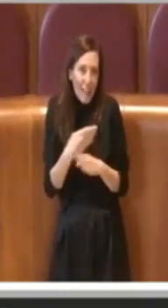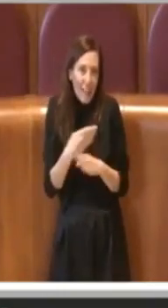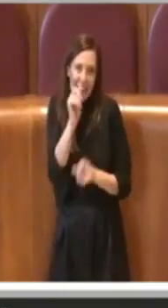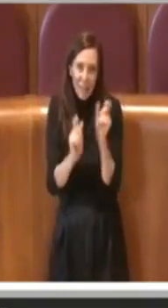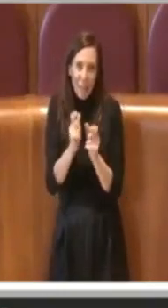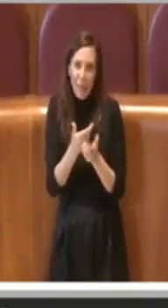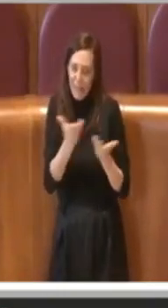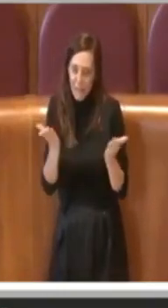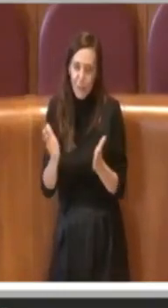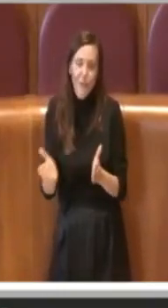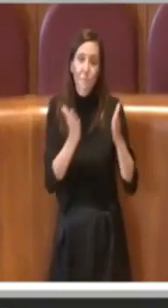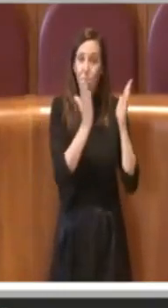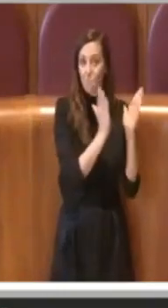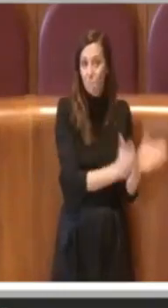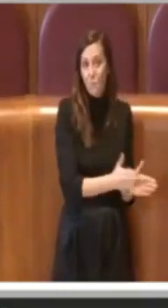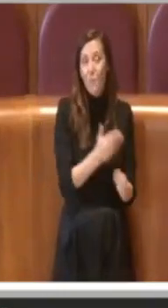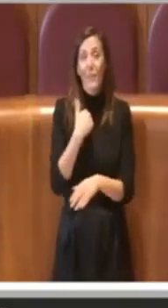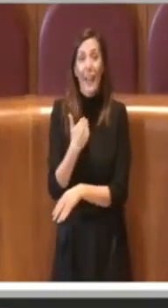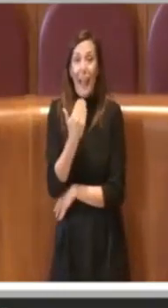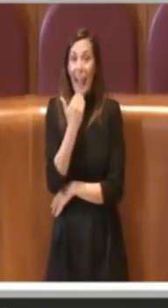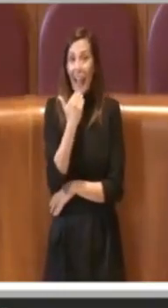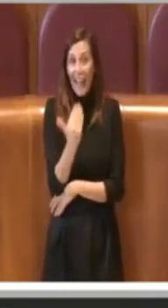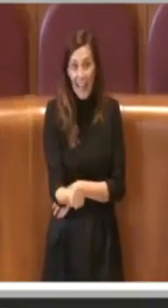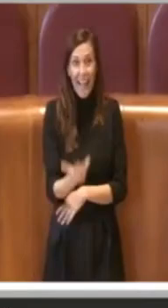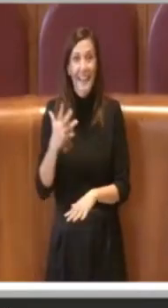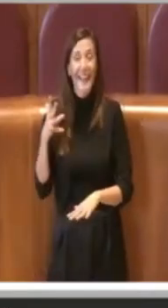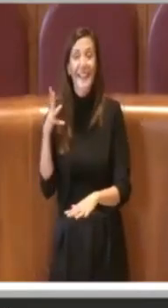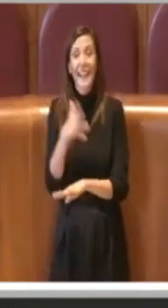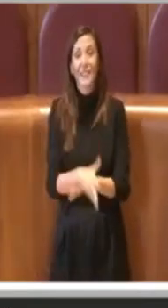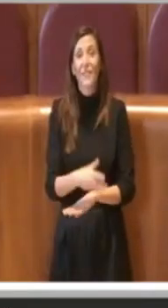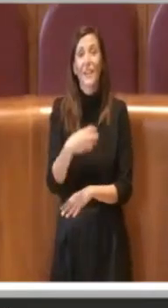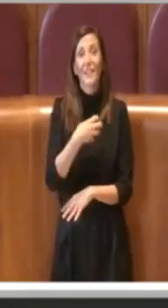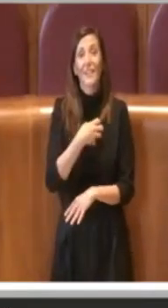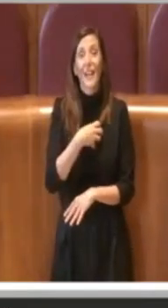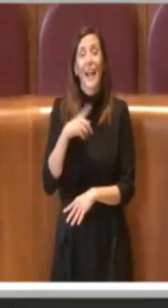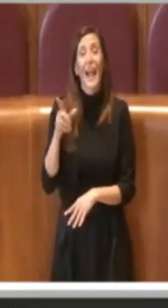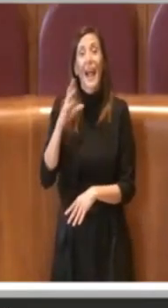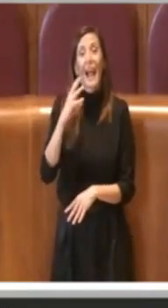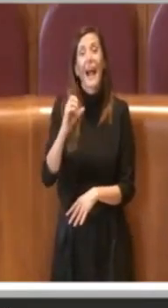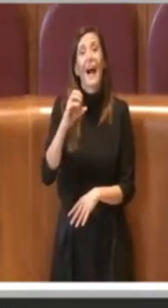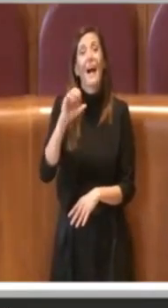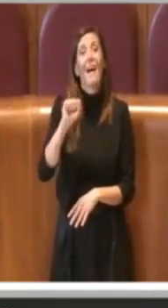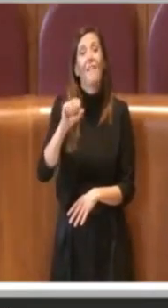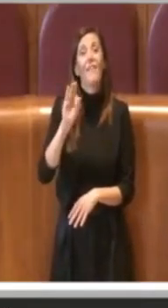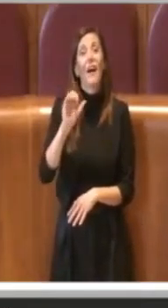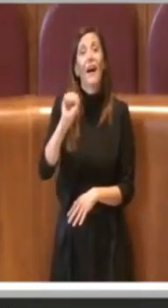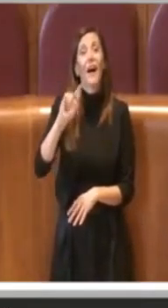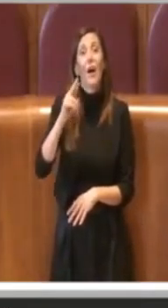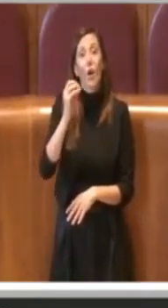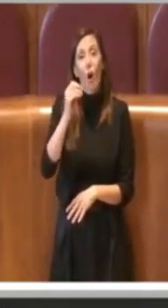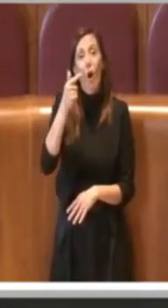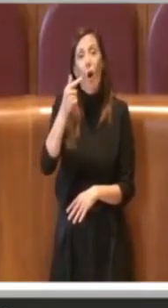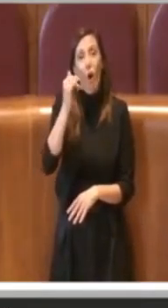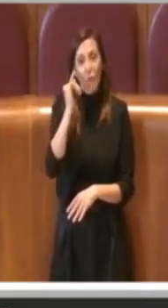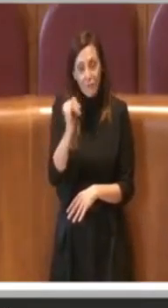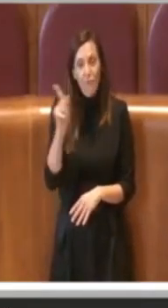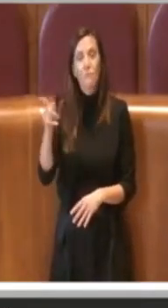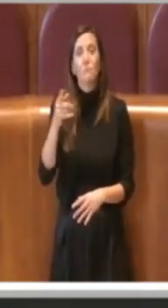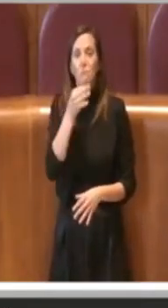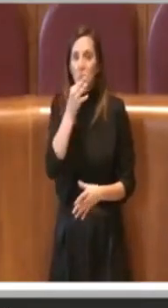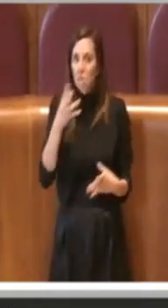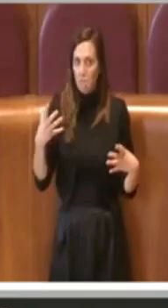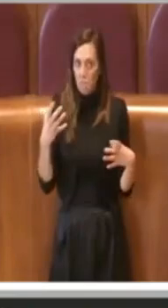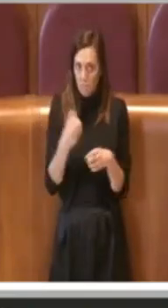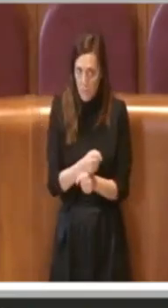Detto questo ringrazio l'intervento dell'assessore Cafarotti che ha illustrato seppur brevemente il piano strategico